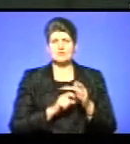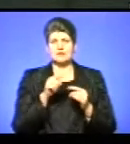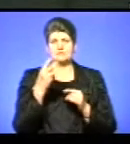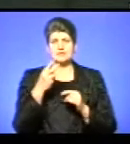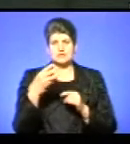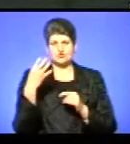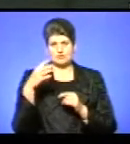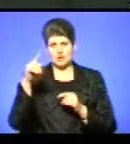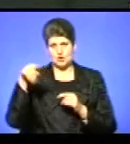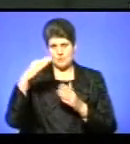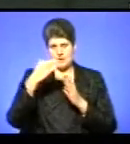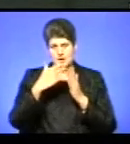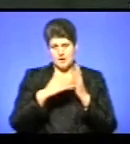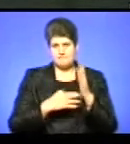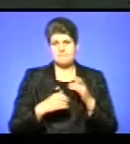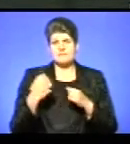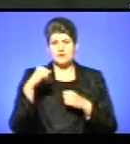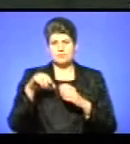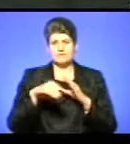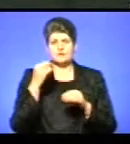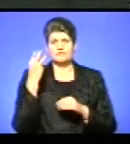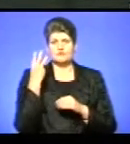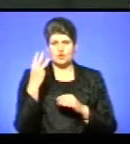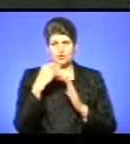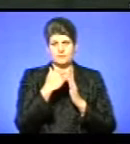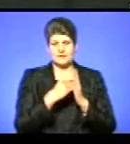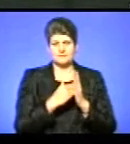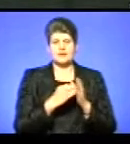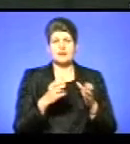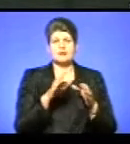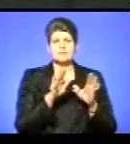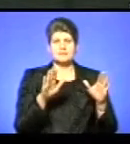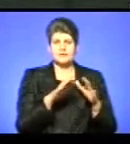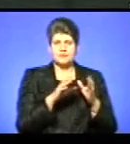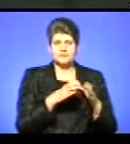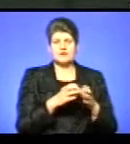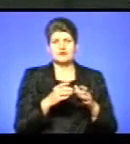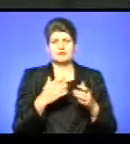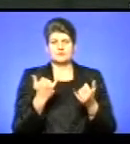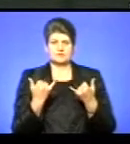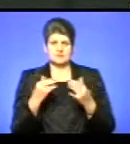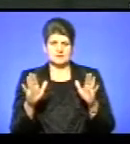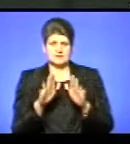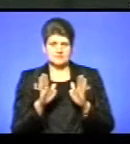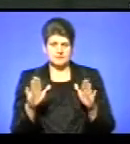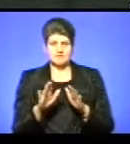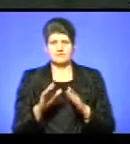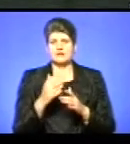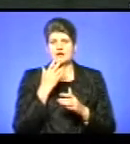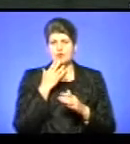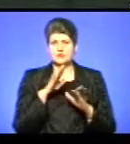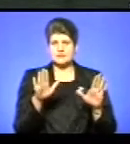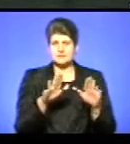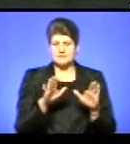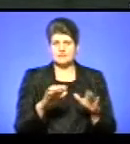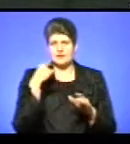номери. Переможців обрали у чотирьох номінаціях – академічний спів, естрадний спів, народний спів і авторська пісня, повідомив